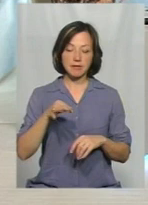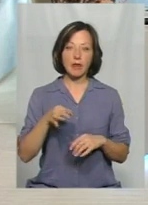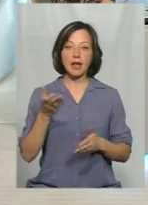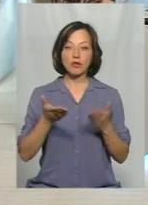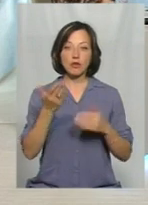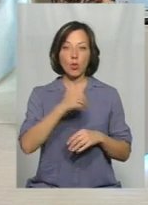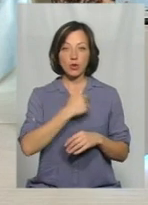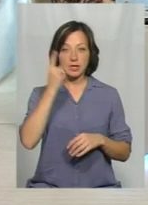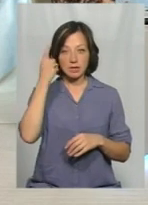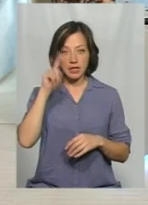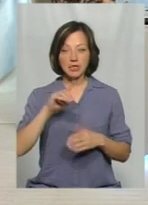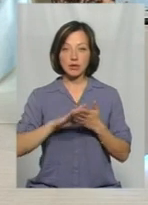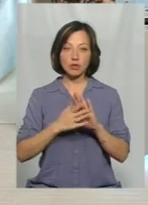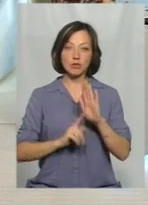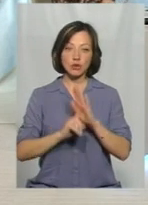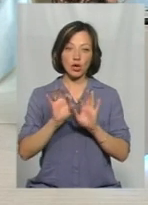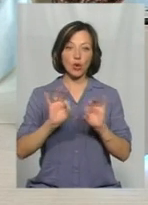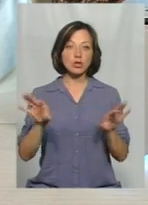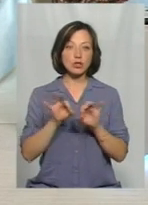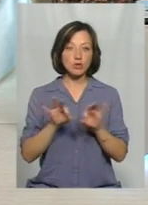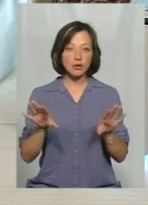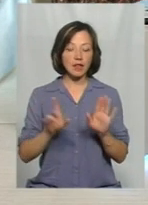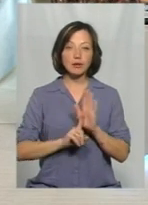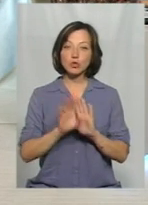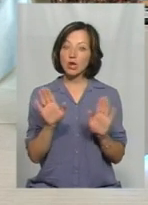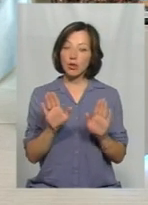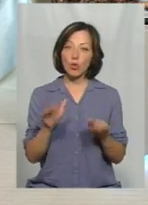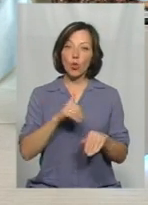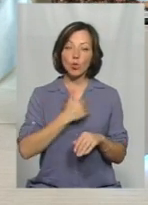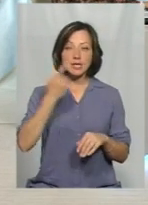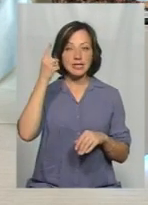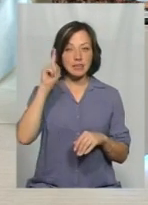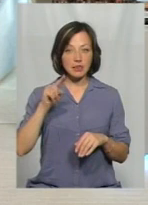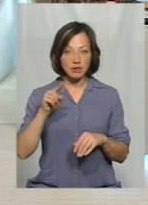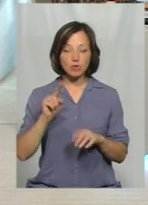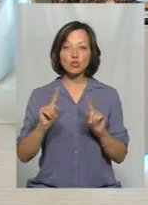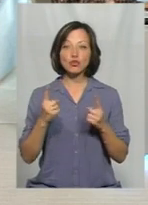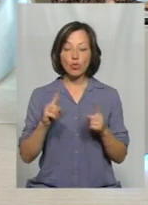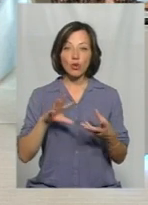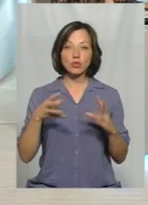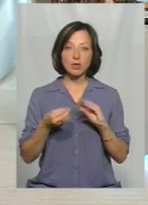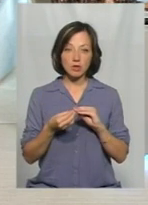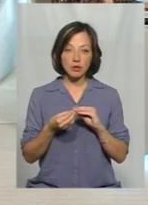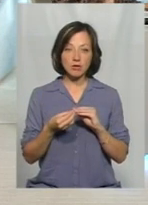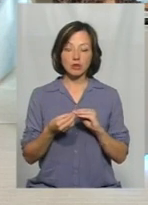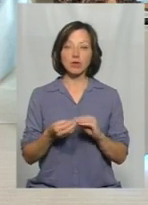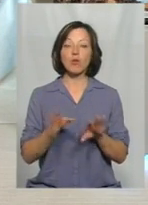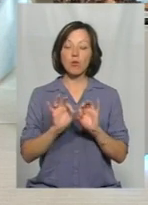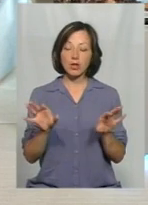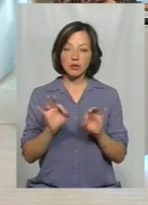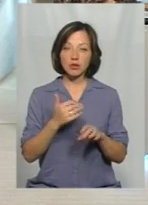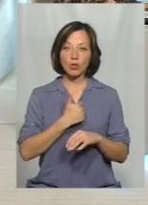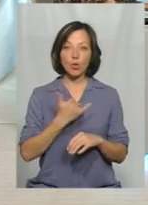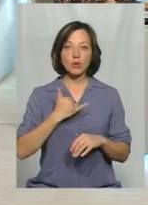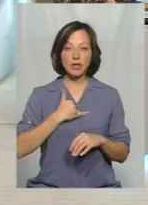Якщо ви хочете знати ситуацію спочатку, я вам її розкажу. Не спочатку, я хочу знати, чому ми прийшли до такого результату. Я ще вам хочу розказати.